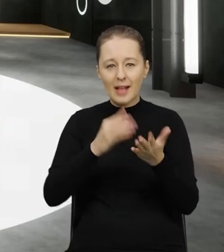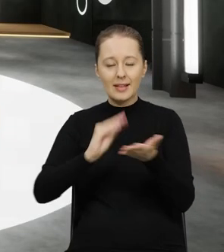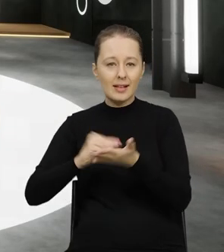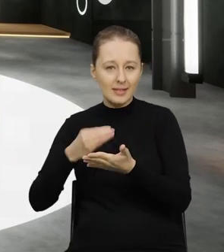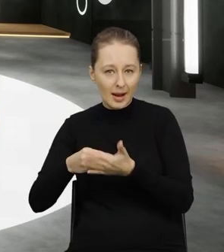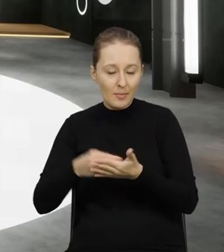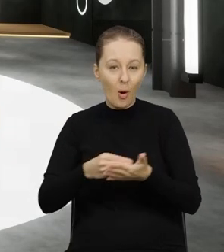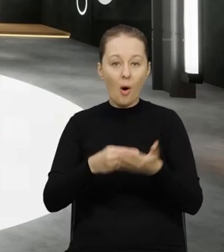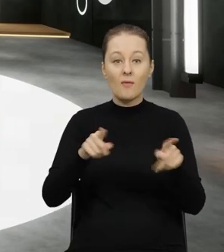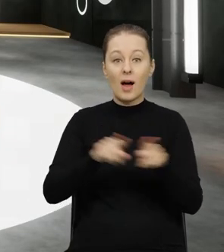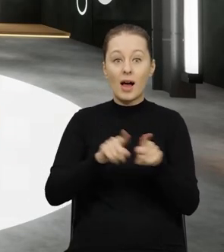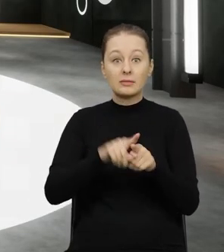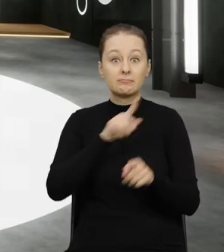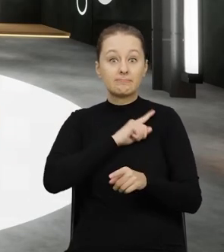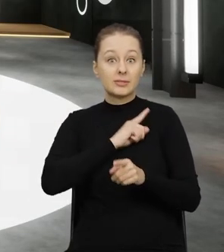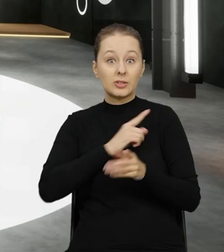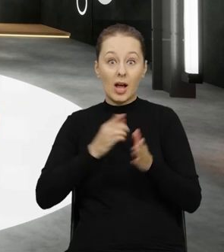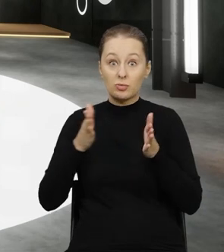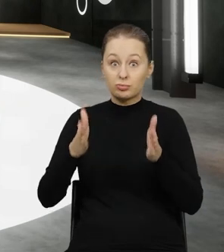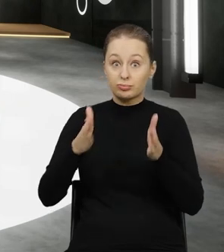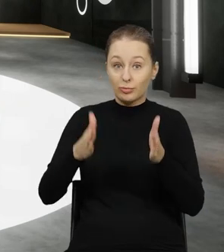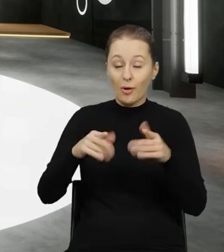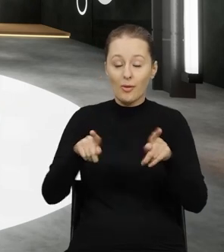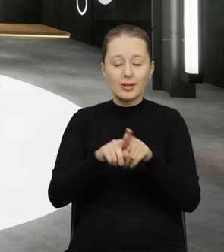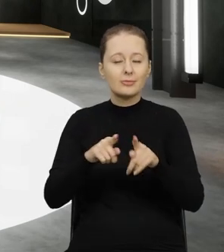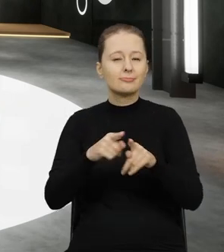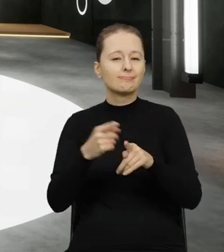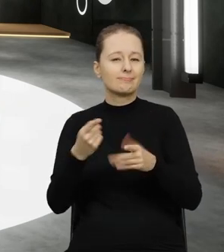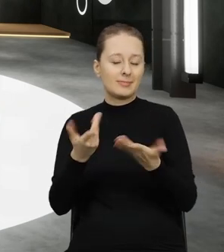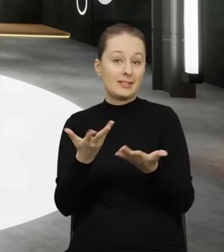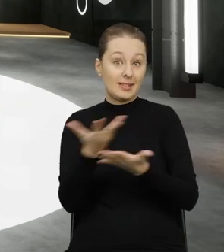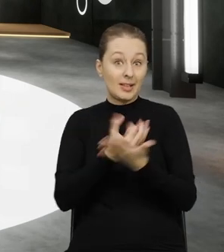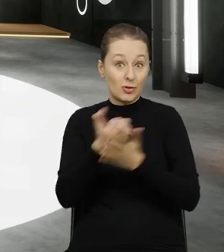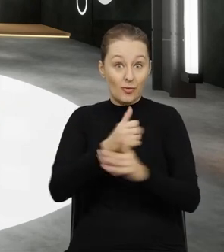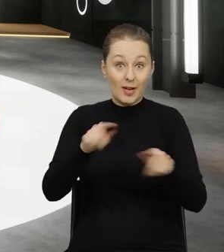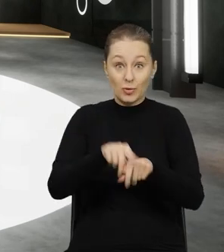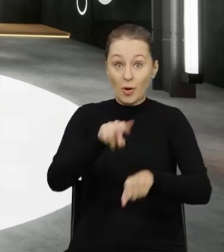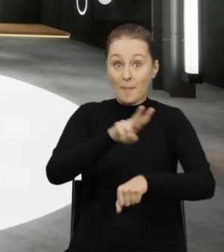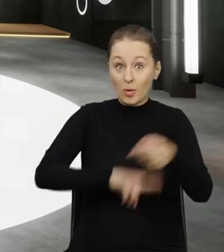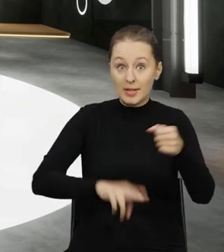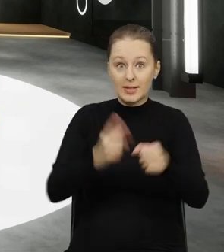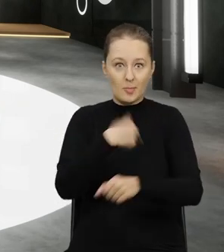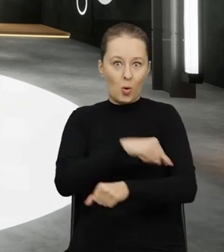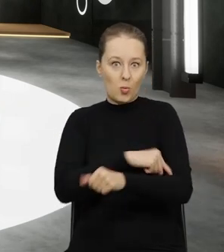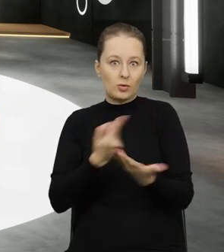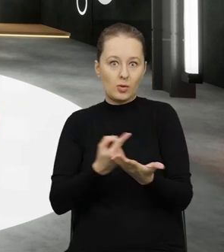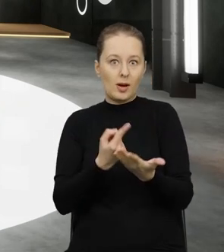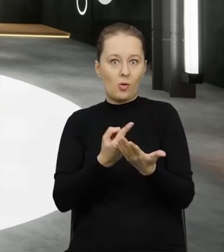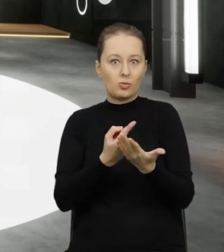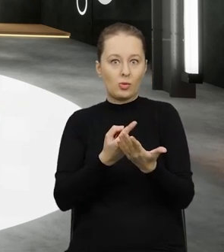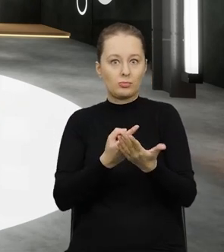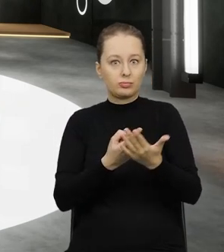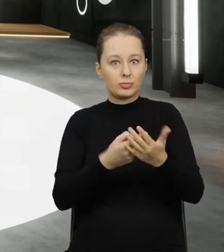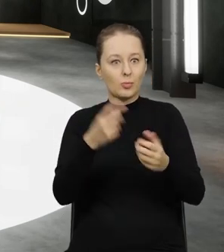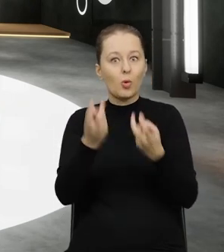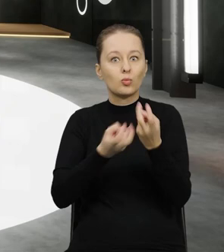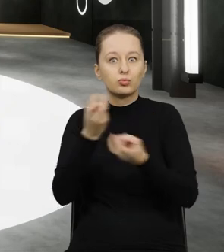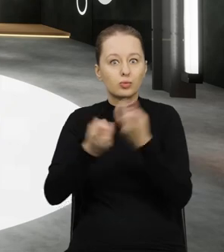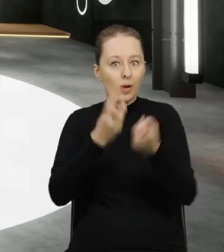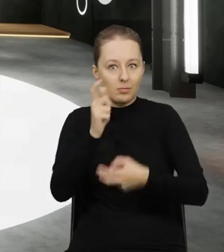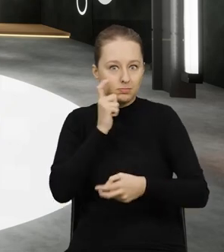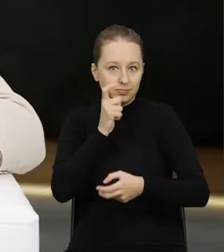Graniczna, Inspekcja Transportu Drogowego, no i też oczywiście zaangażowana w tę tematykę jest Policja i Prokuratura jako te organy ścigania, bo wiadomo, mamy do czynienia też